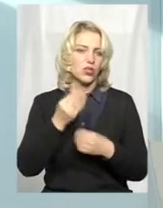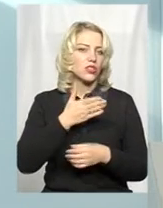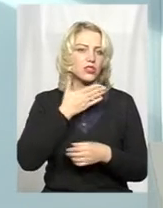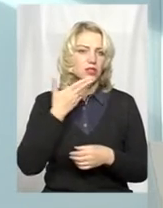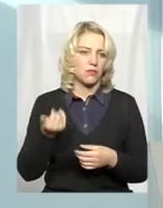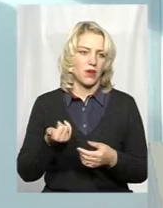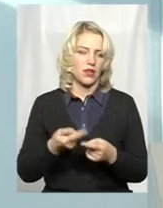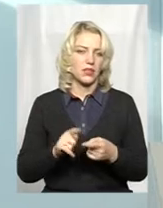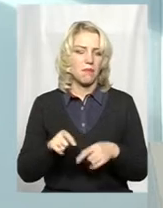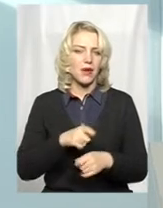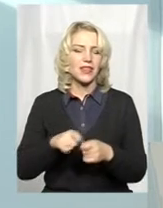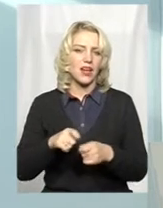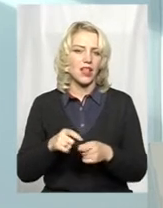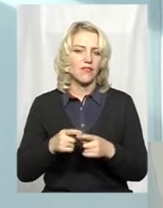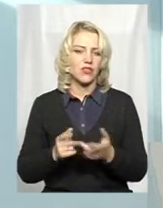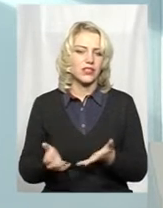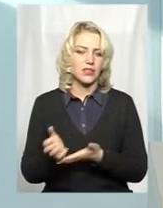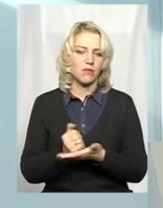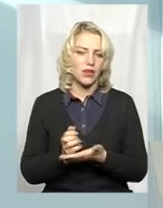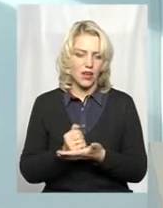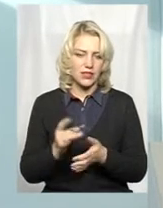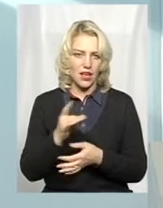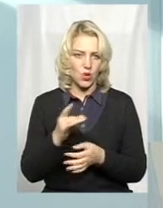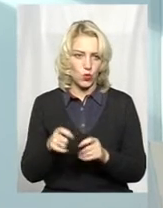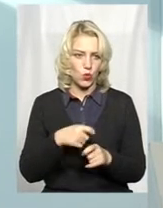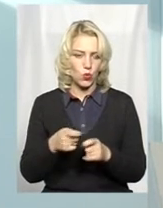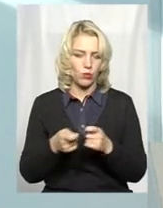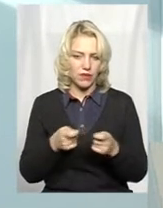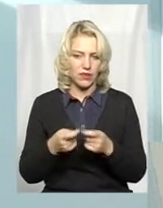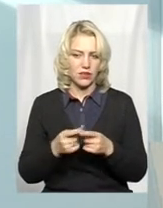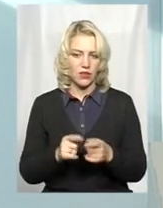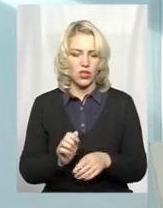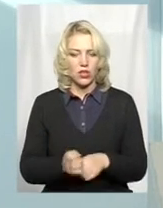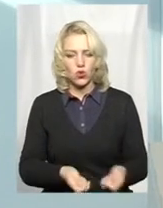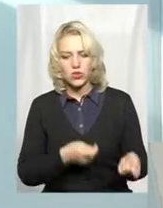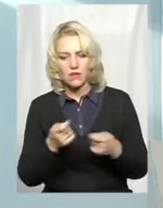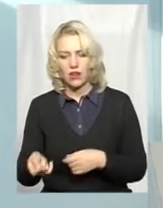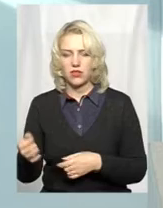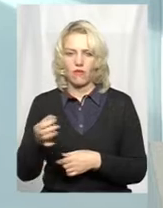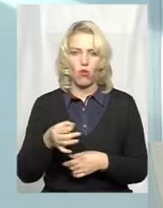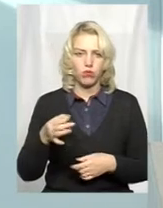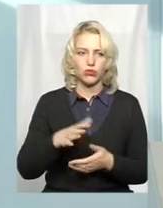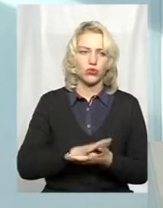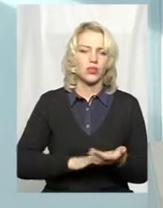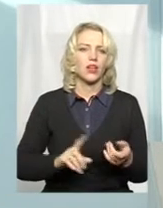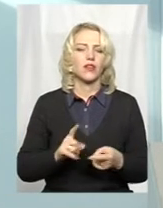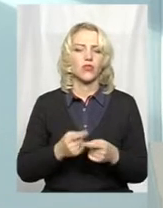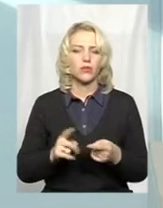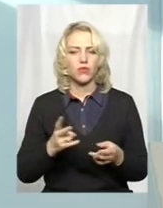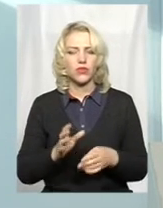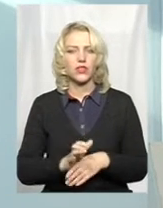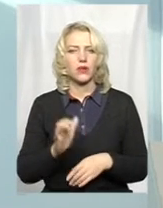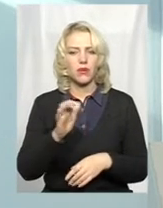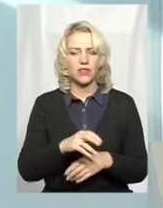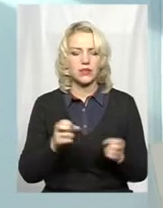Ці ж матеріали, вони збираються районними управлінням, доставляються в обласну, і далі вони, я так розумію, вони мають направлятися в